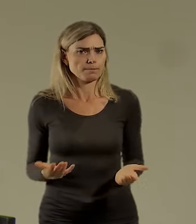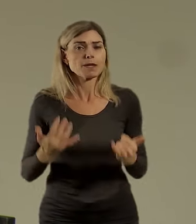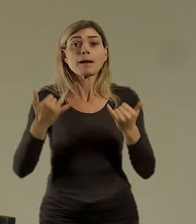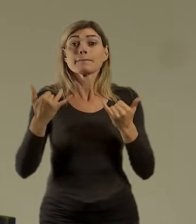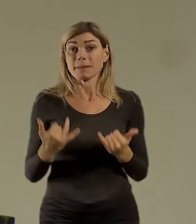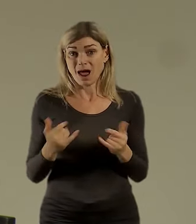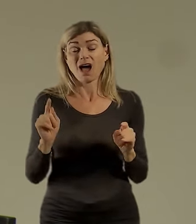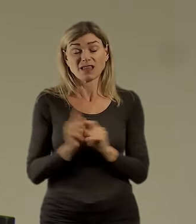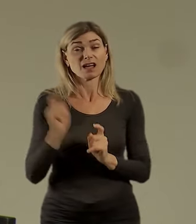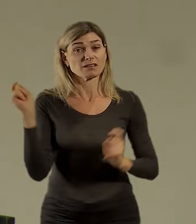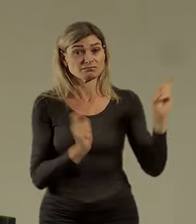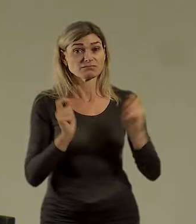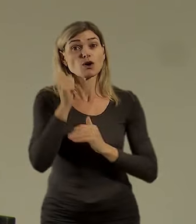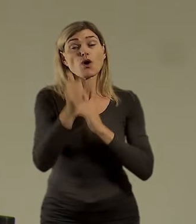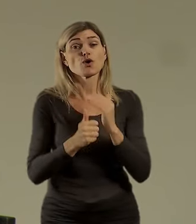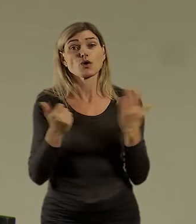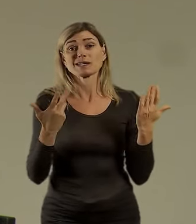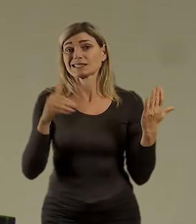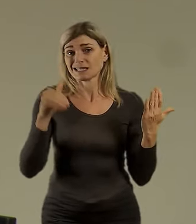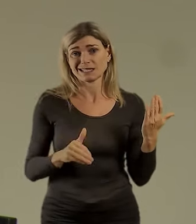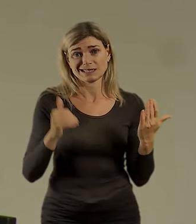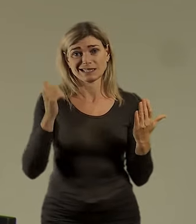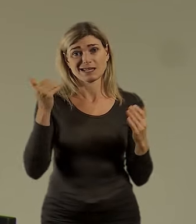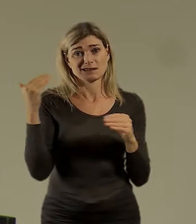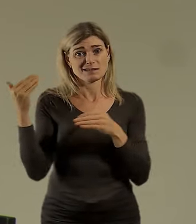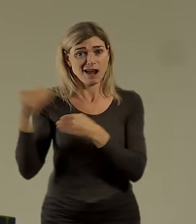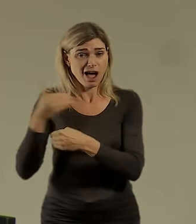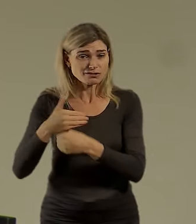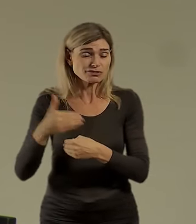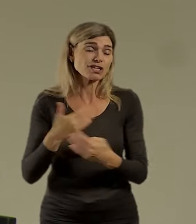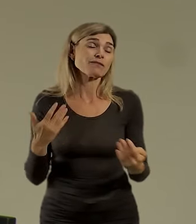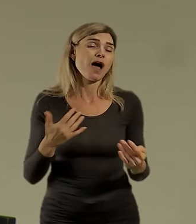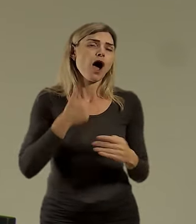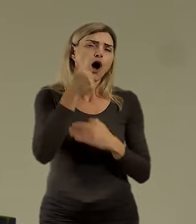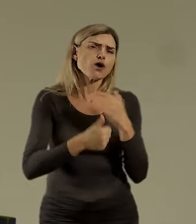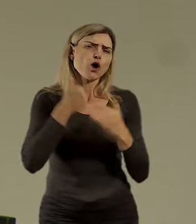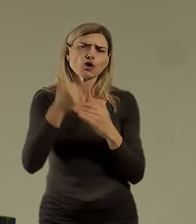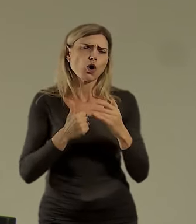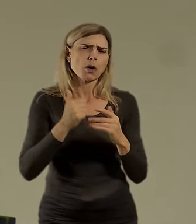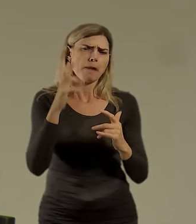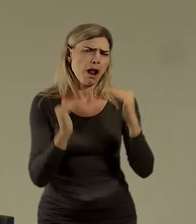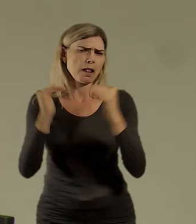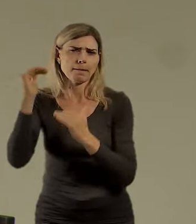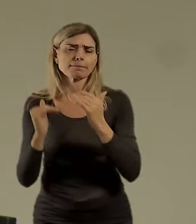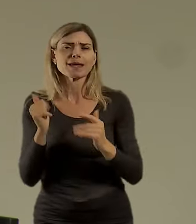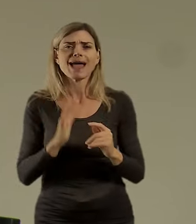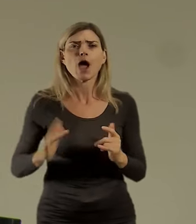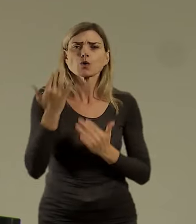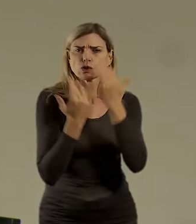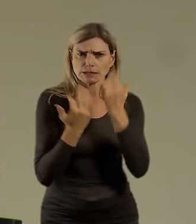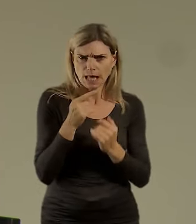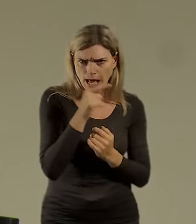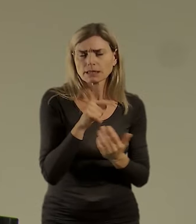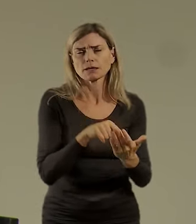000 lidí ročně. Je to každý rok trošku jinak. Doporučuji na to data Eurostatu, které ukazují, že ne,